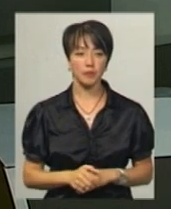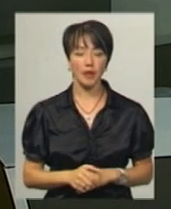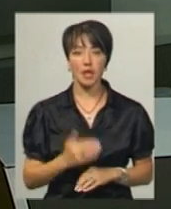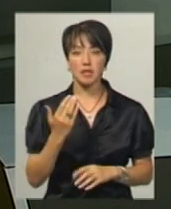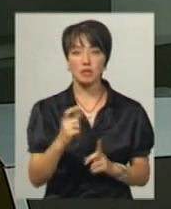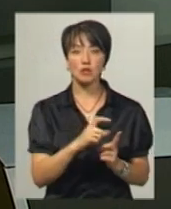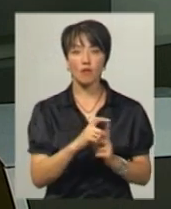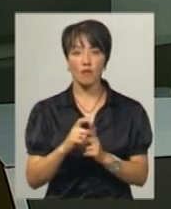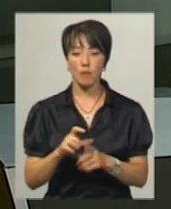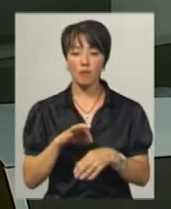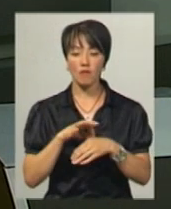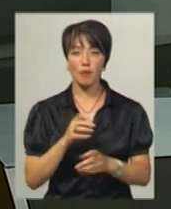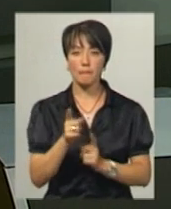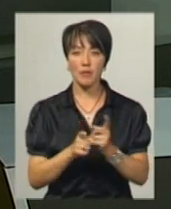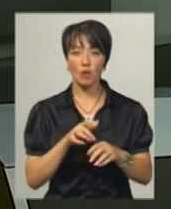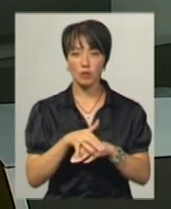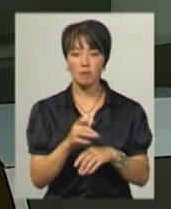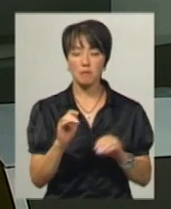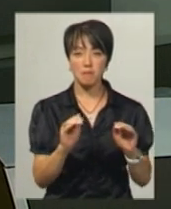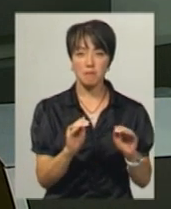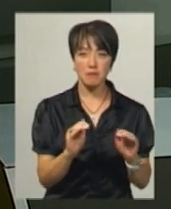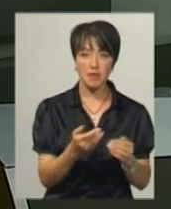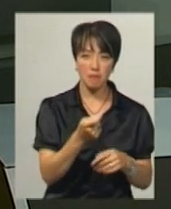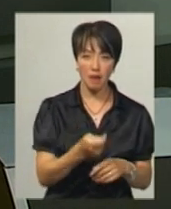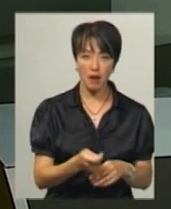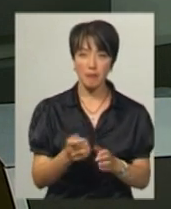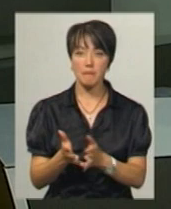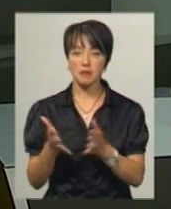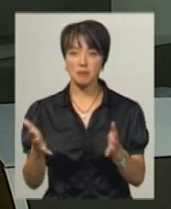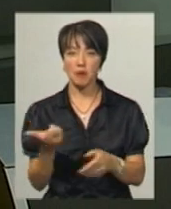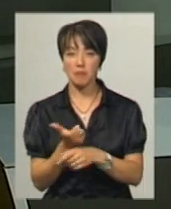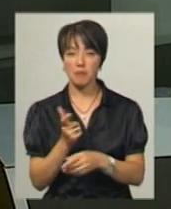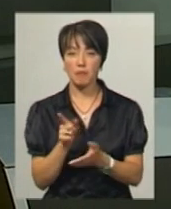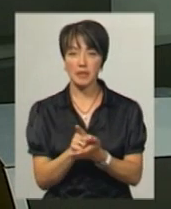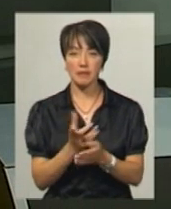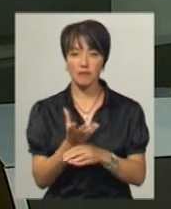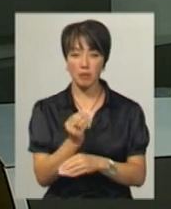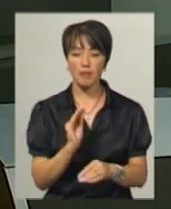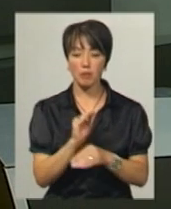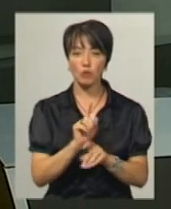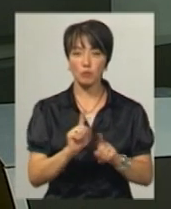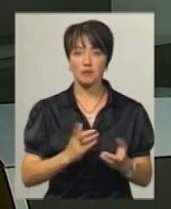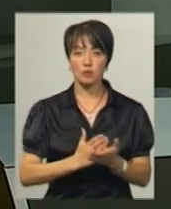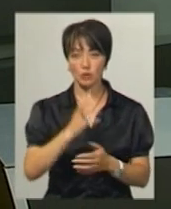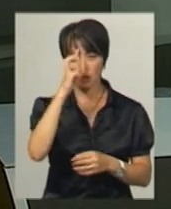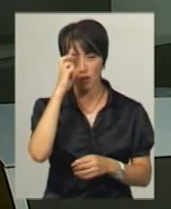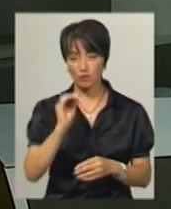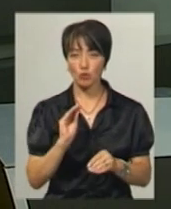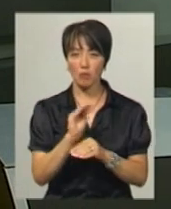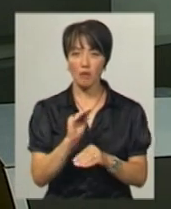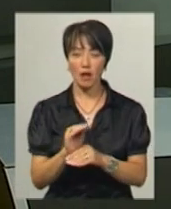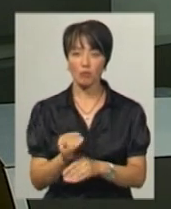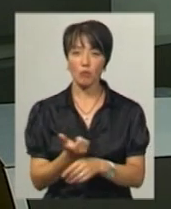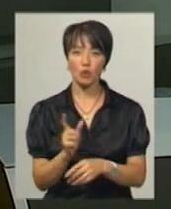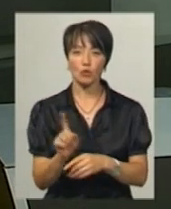За її словами, провели перерахунок мінімальної та максимальної пенсійних виплат, надбавок за особливі заслуги перед державою, доплат за